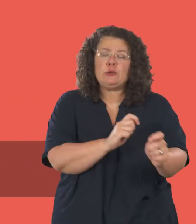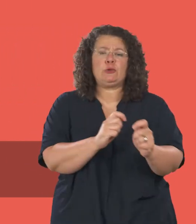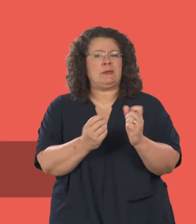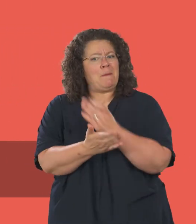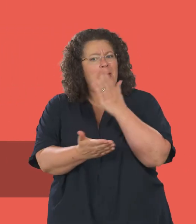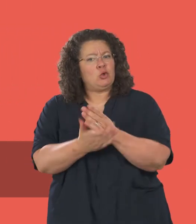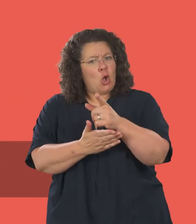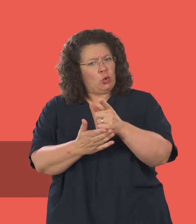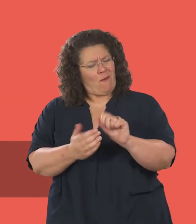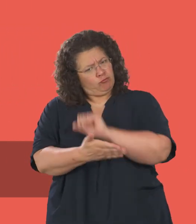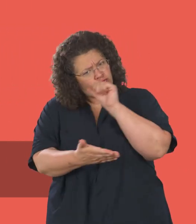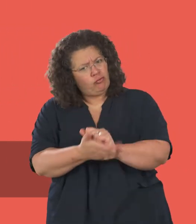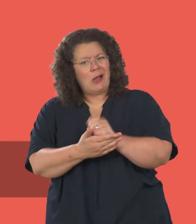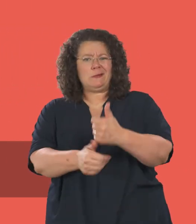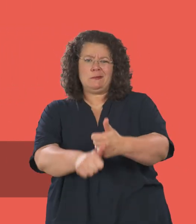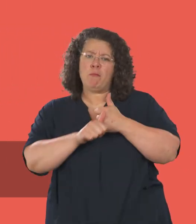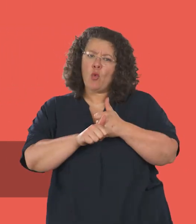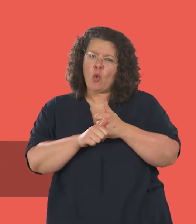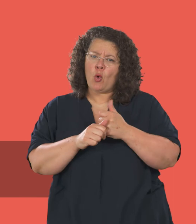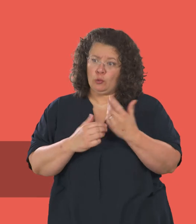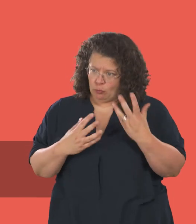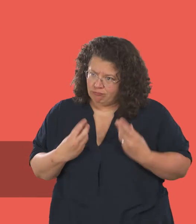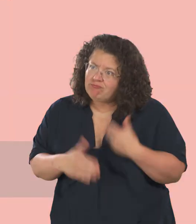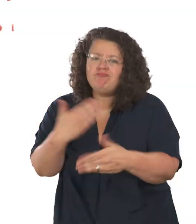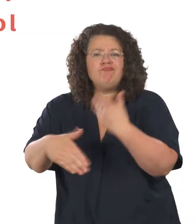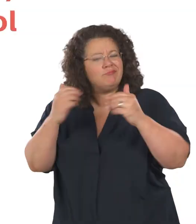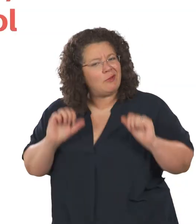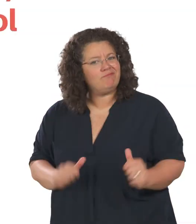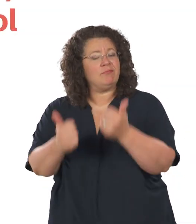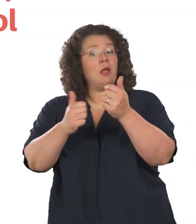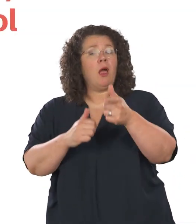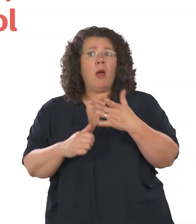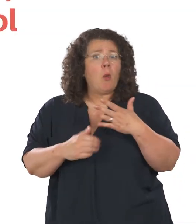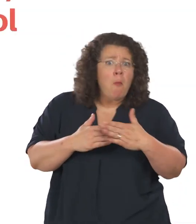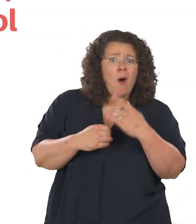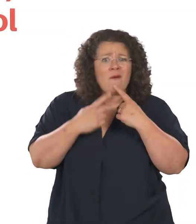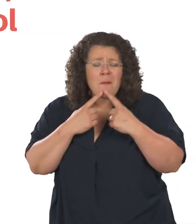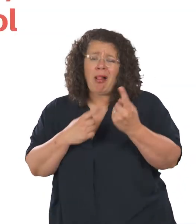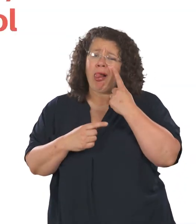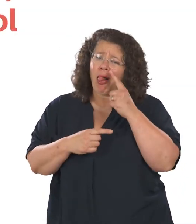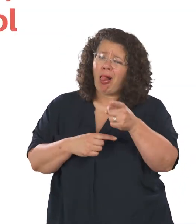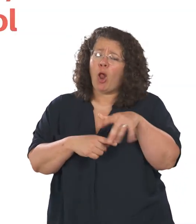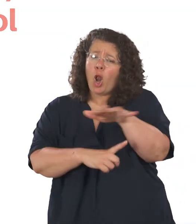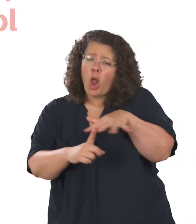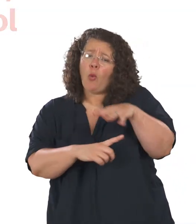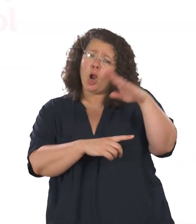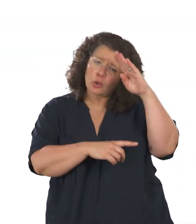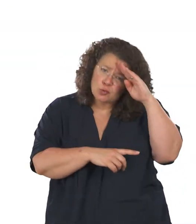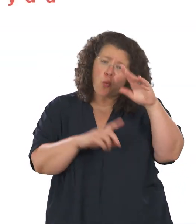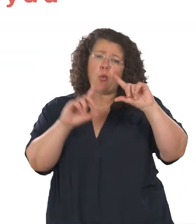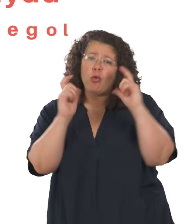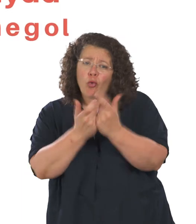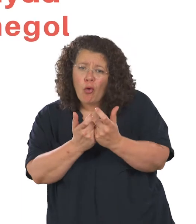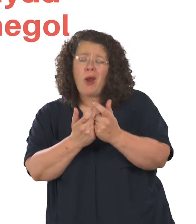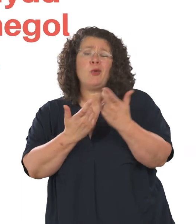sicrhau bod gennych chi'r cymorth iawn er mwyn i chi allu ffynnu. Am ragor o wybodaeth, ewch i wefan eich ysgol neu goleg lleol